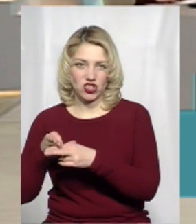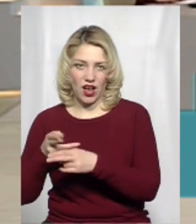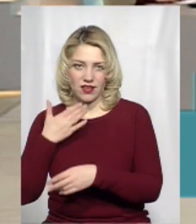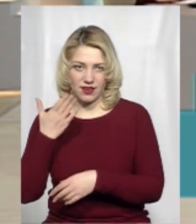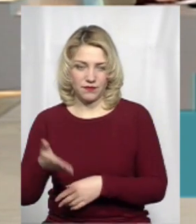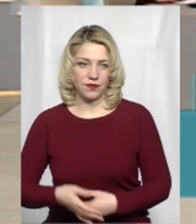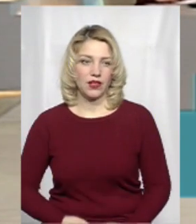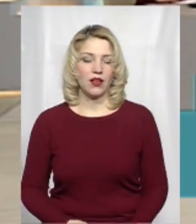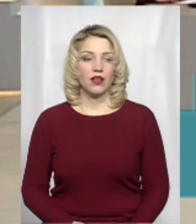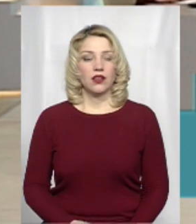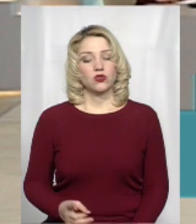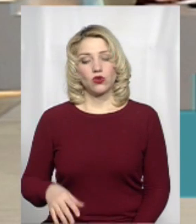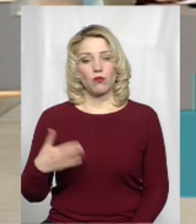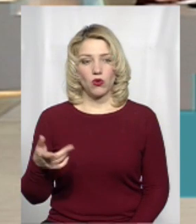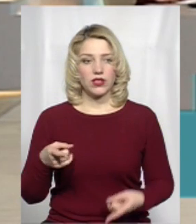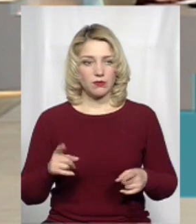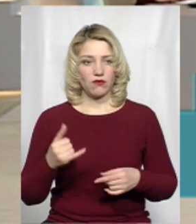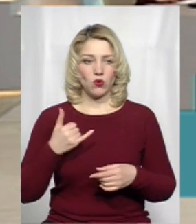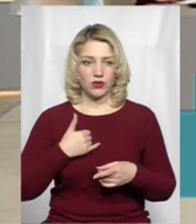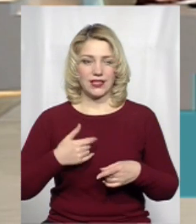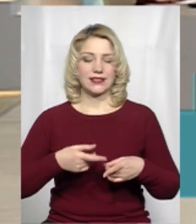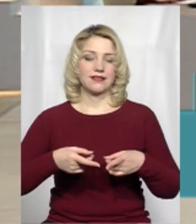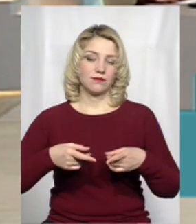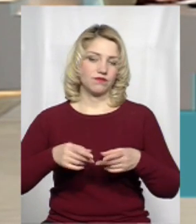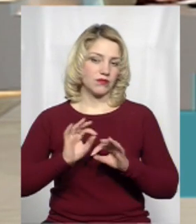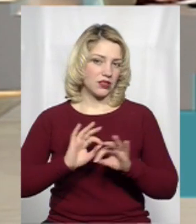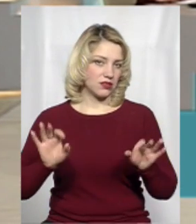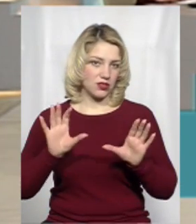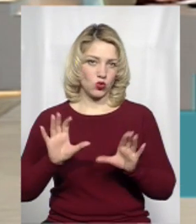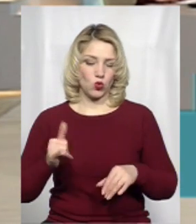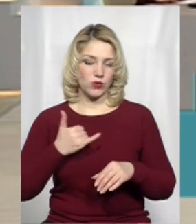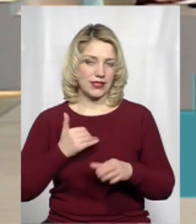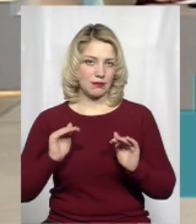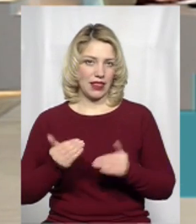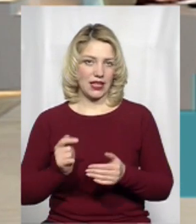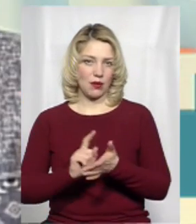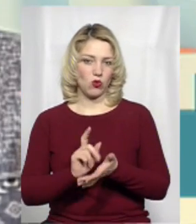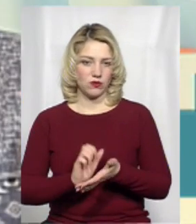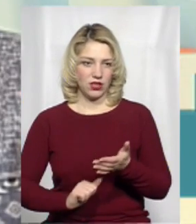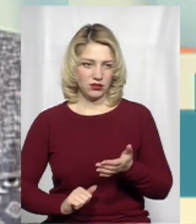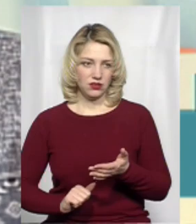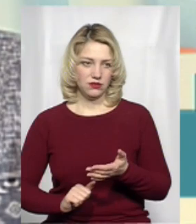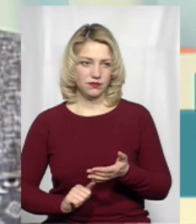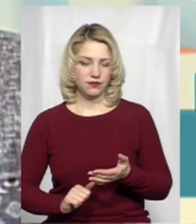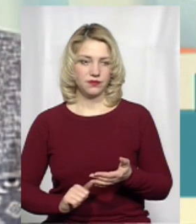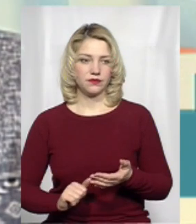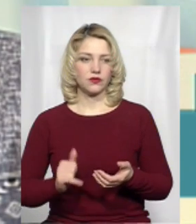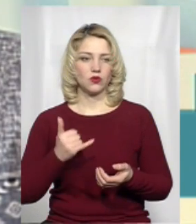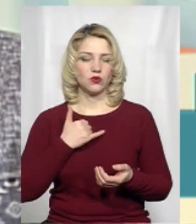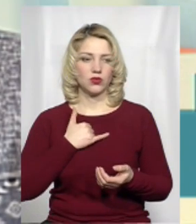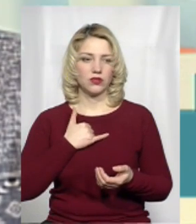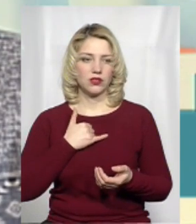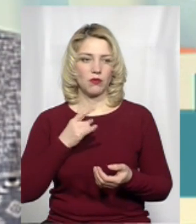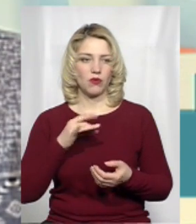Сергій? З одного боку, насправді, в нас дуже класно в цьому плані законодавства. У нас досить низькі податки, у нас податки по статті про